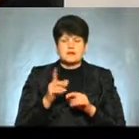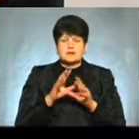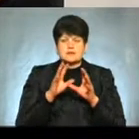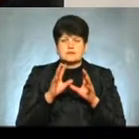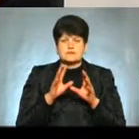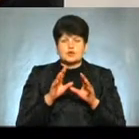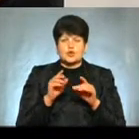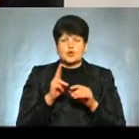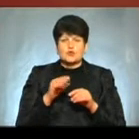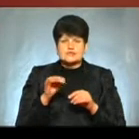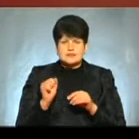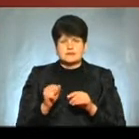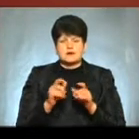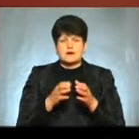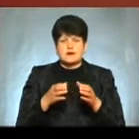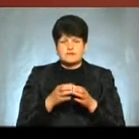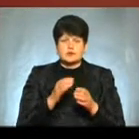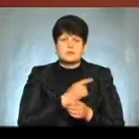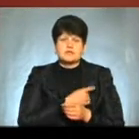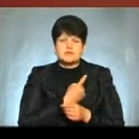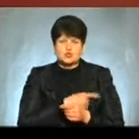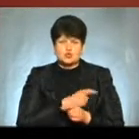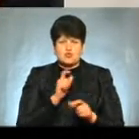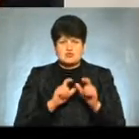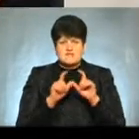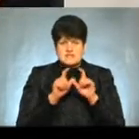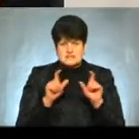екології Тернопільського національної медичної університету Я вас вітаю